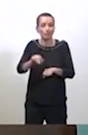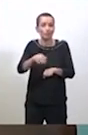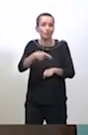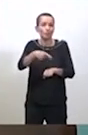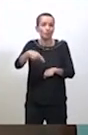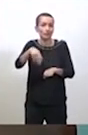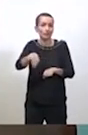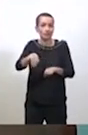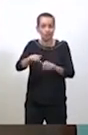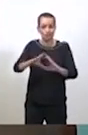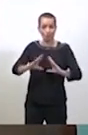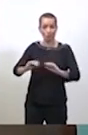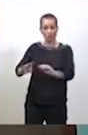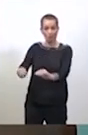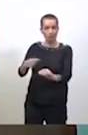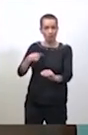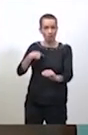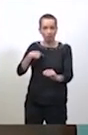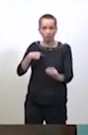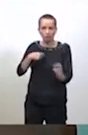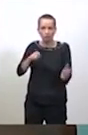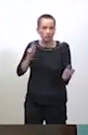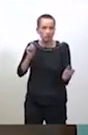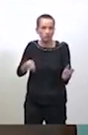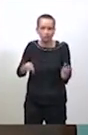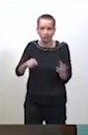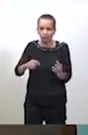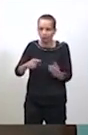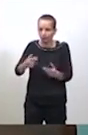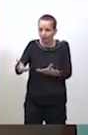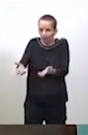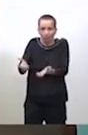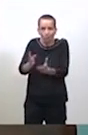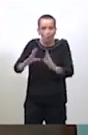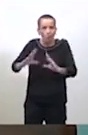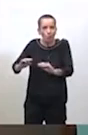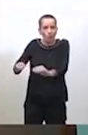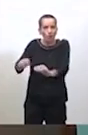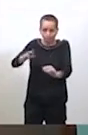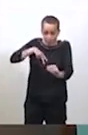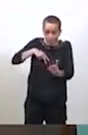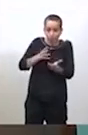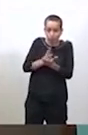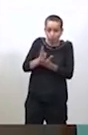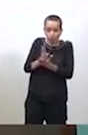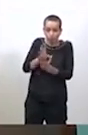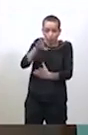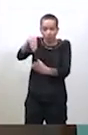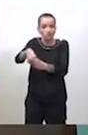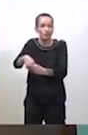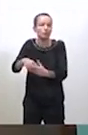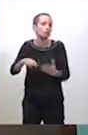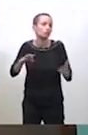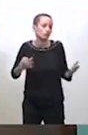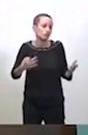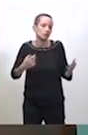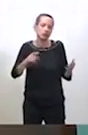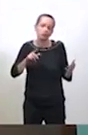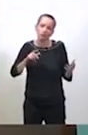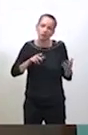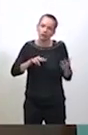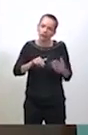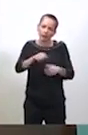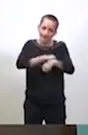'est totalement dans notre intérêt que ça se fasse, ce sont nos projets dans ce PPI. Donc oui, nous allons tout faire pour